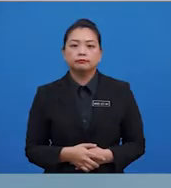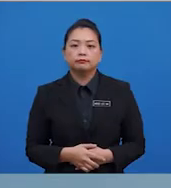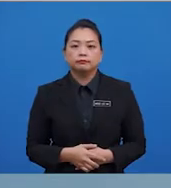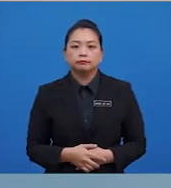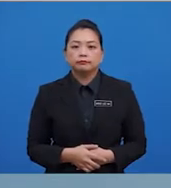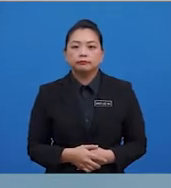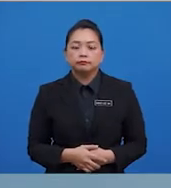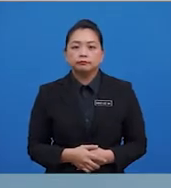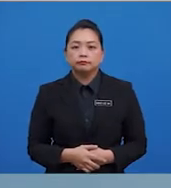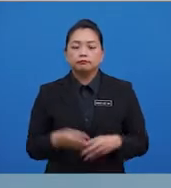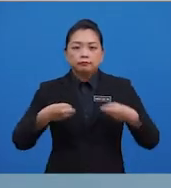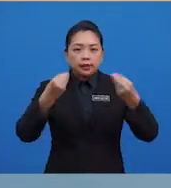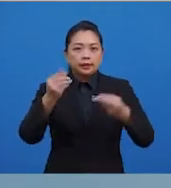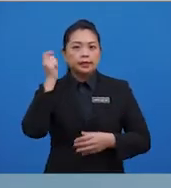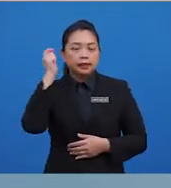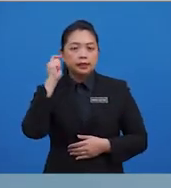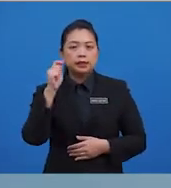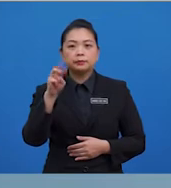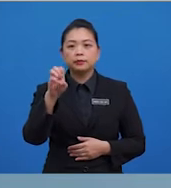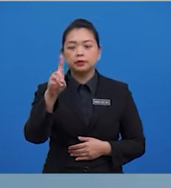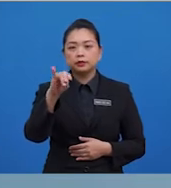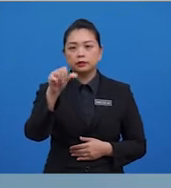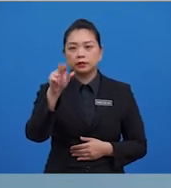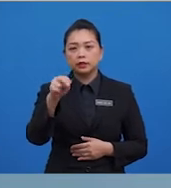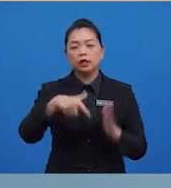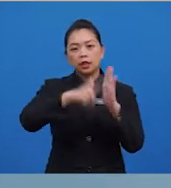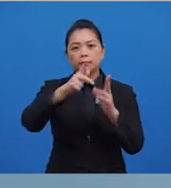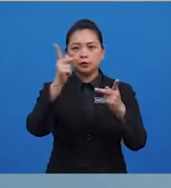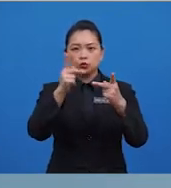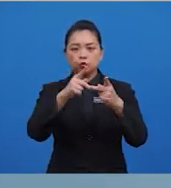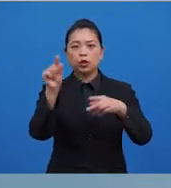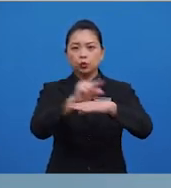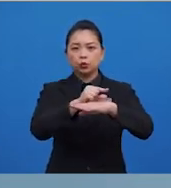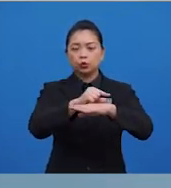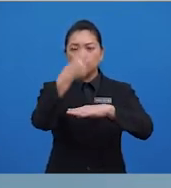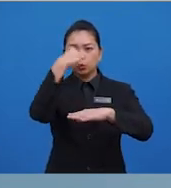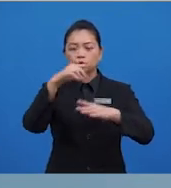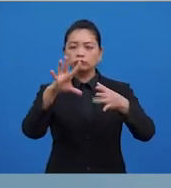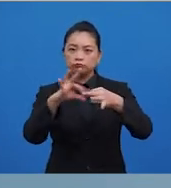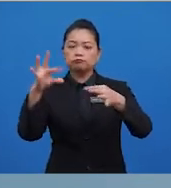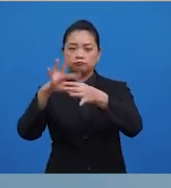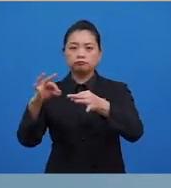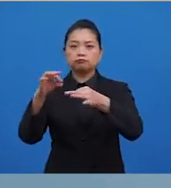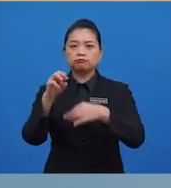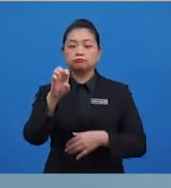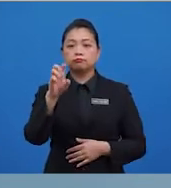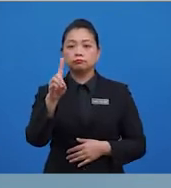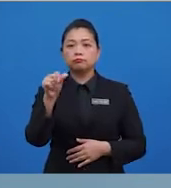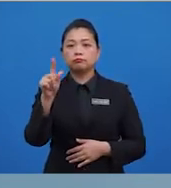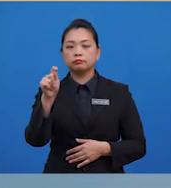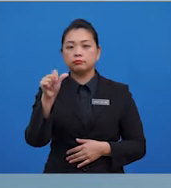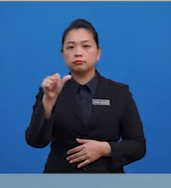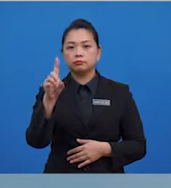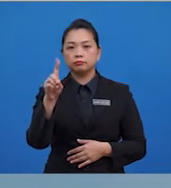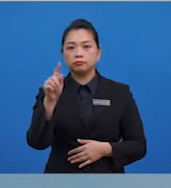Bagi set data tadi, median lebih sesuai digunakan untuk memperihal set data secara